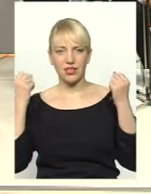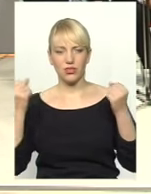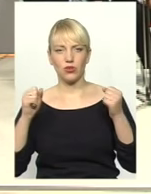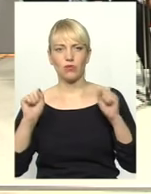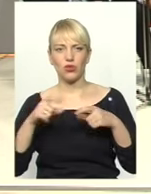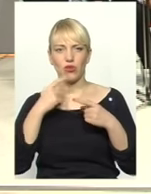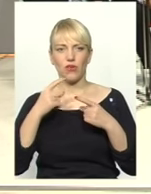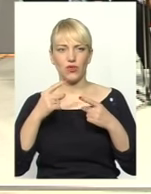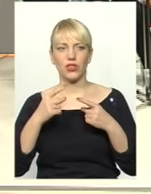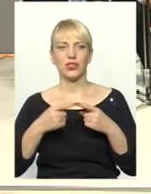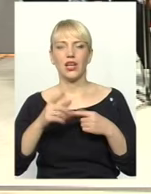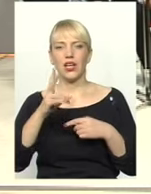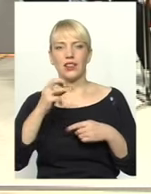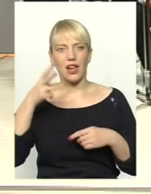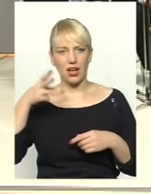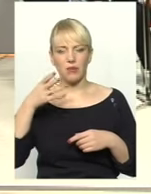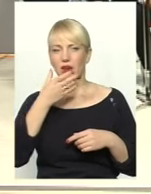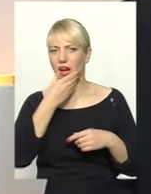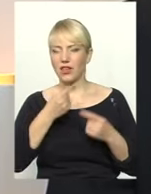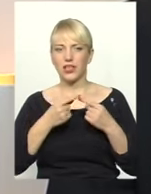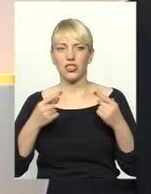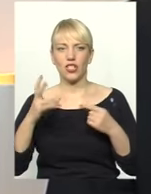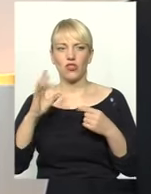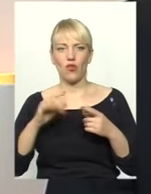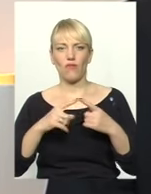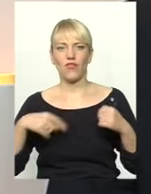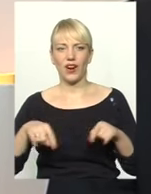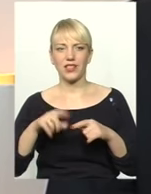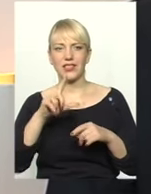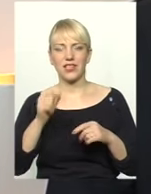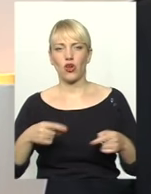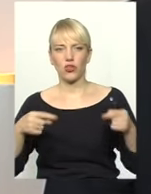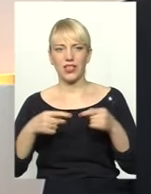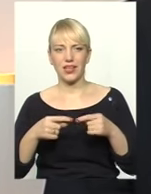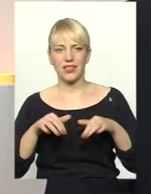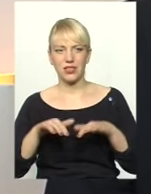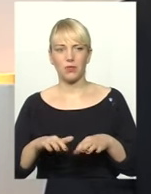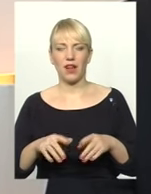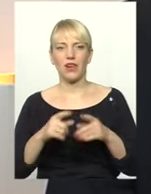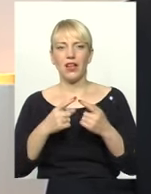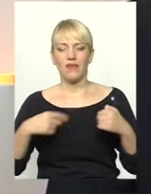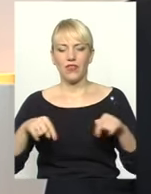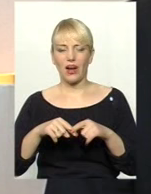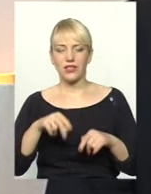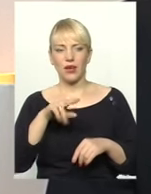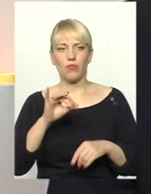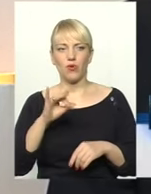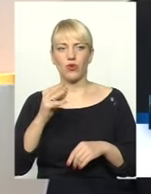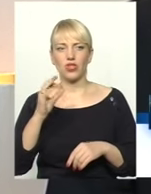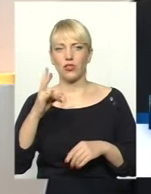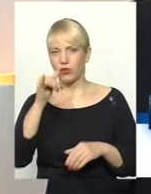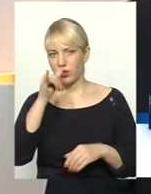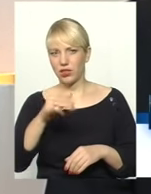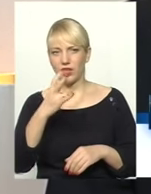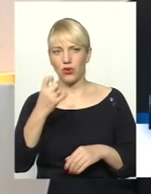дуже багато на камері гарних речей, але сьогодні фракція за конкретні справи, фракція Блоку Петра Олексійовича Порошенка, не